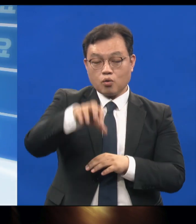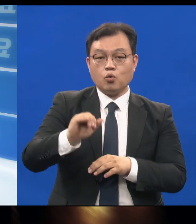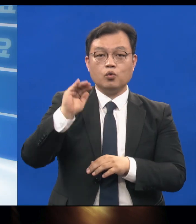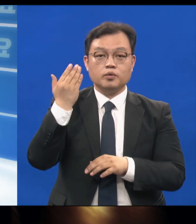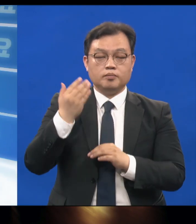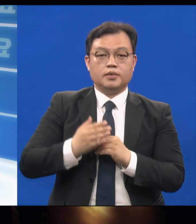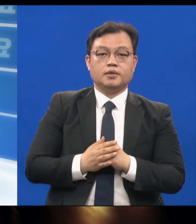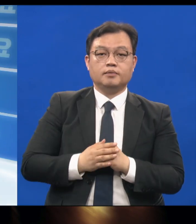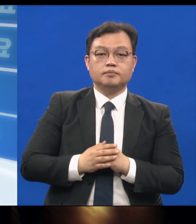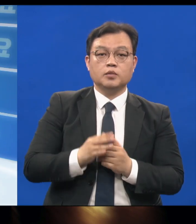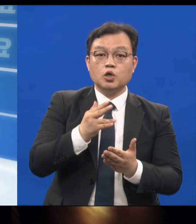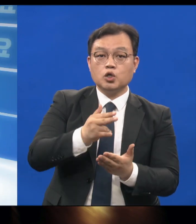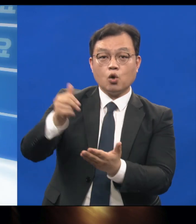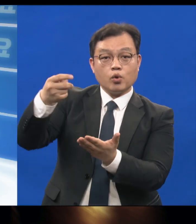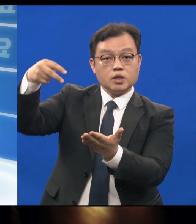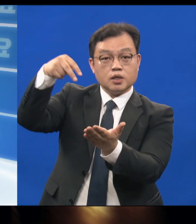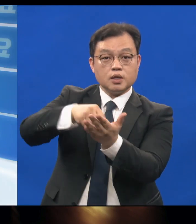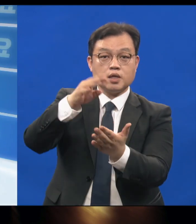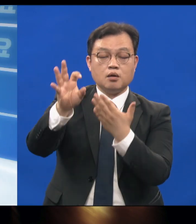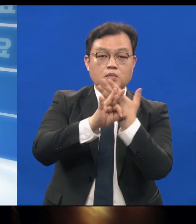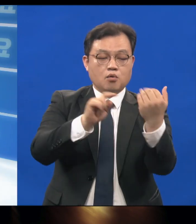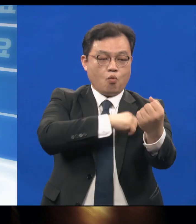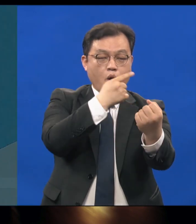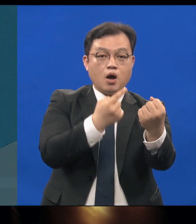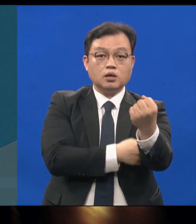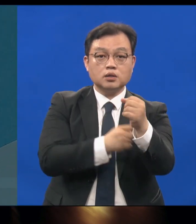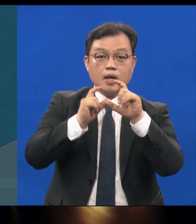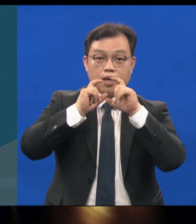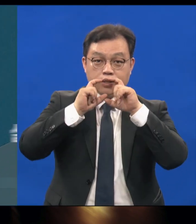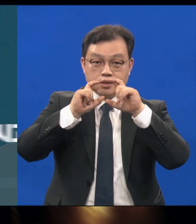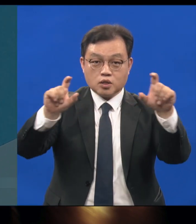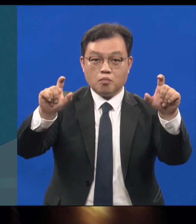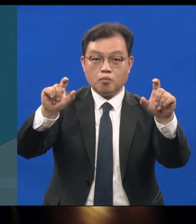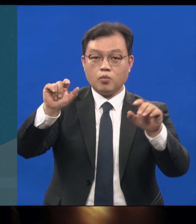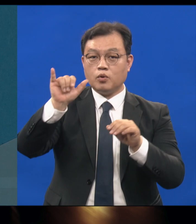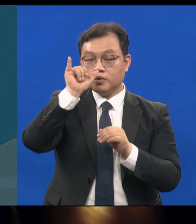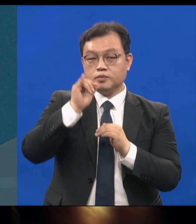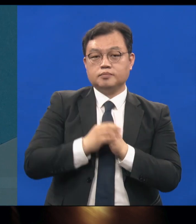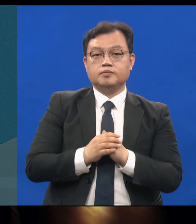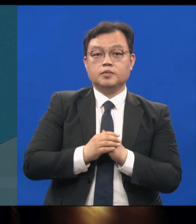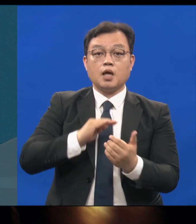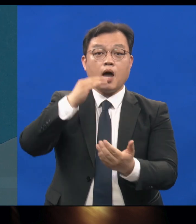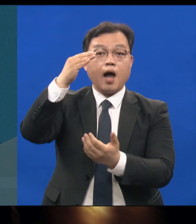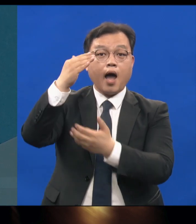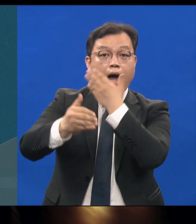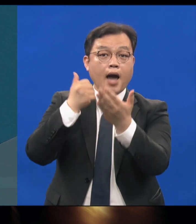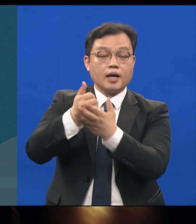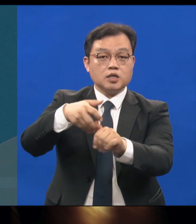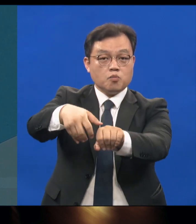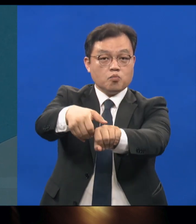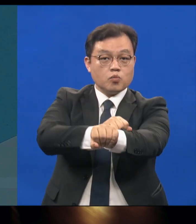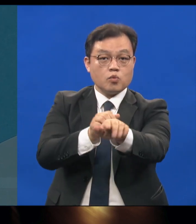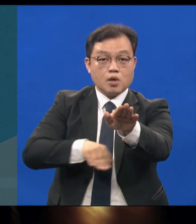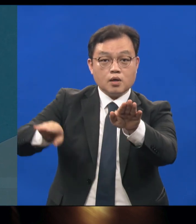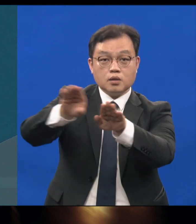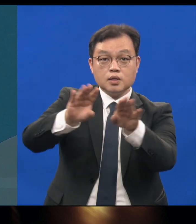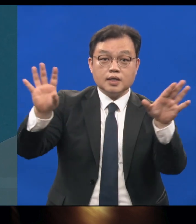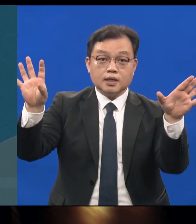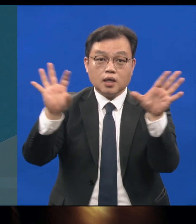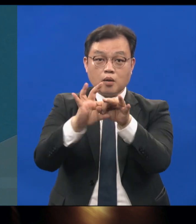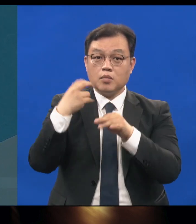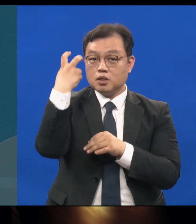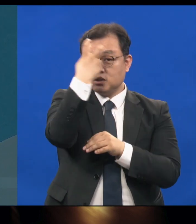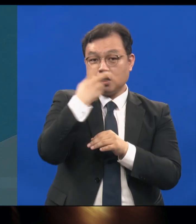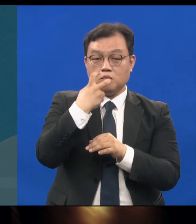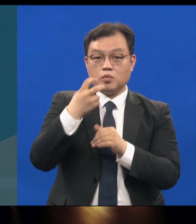일어나시면 권능이 성포되는 것입니다 하나님께서 적극적으로 개입하시고 살피시고 신의